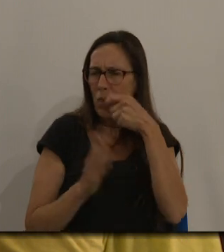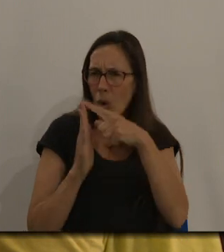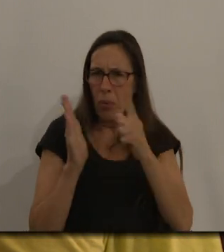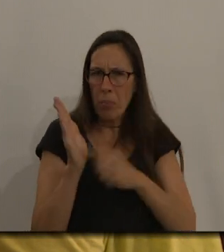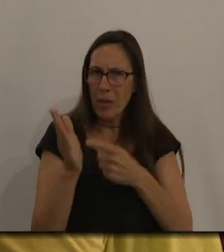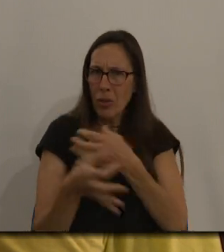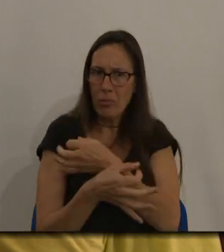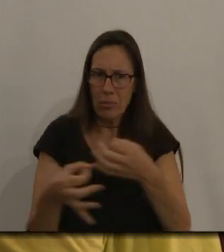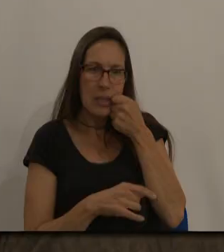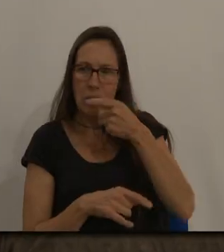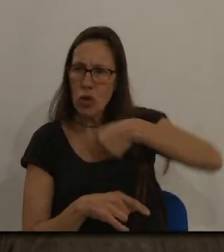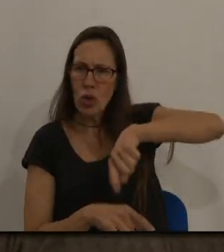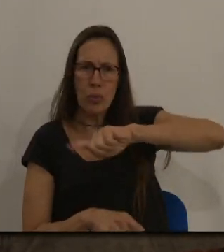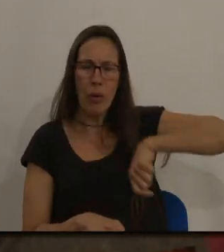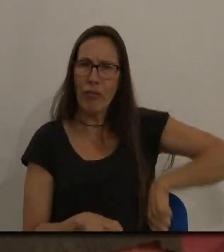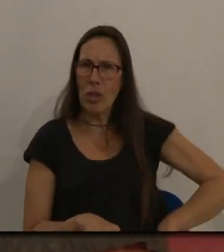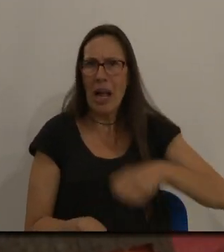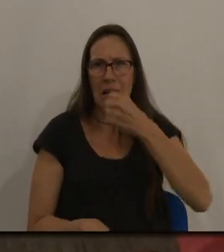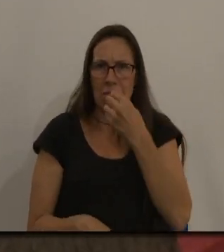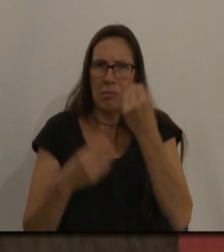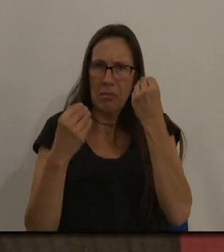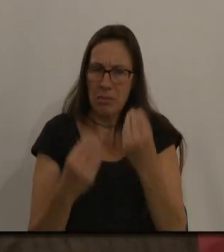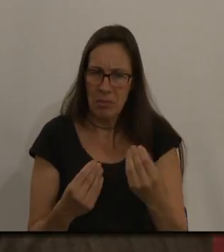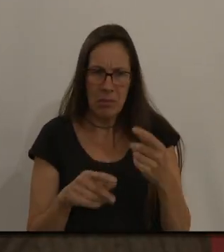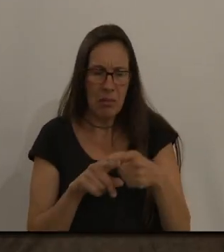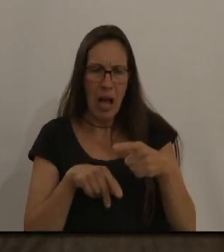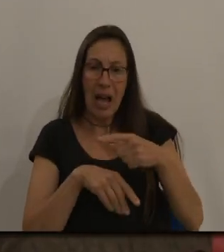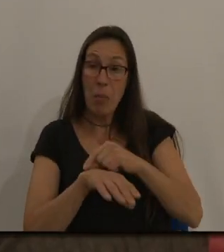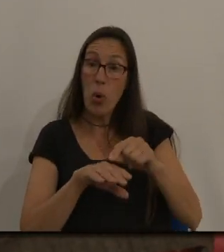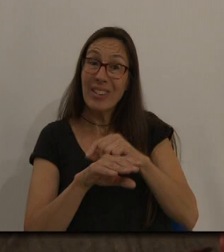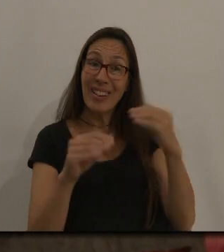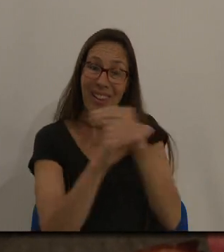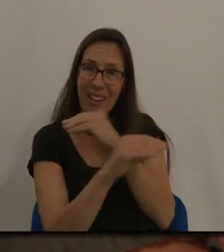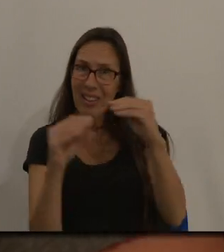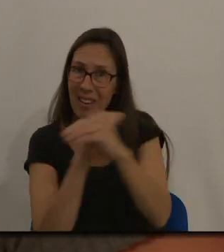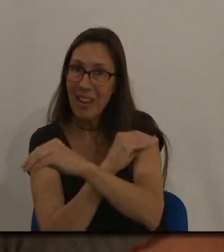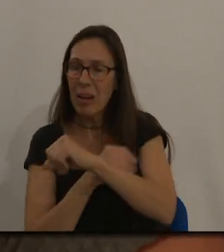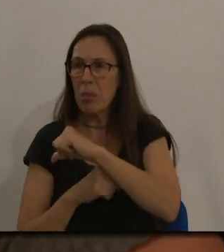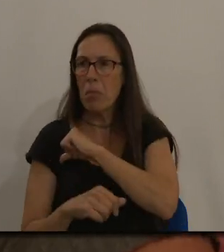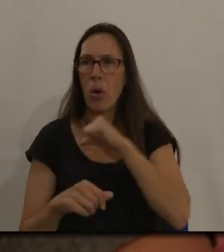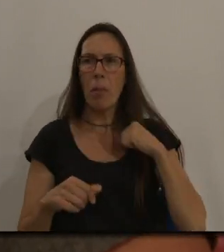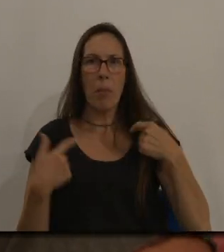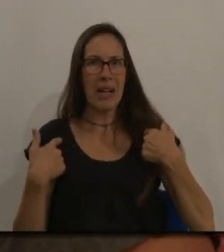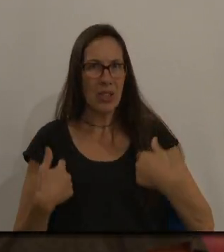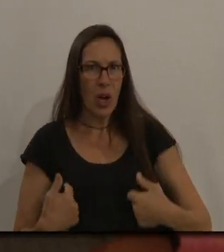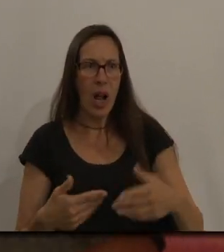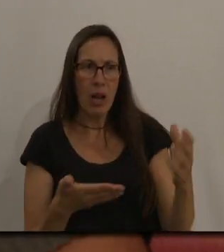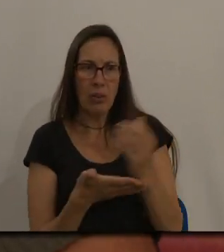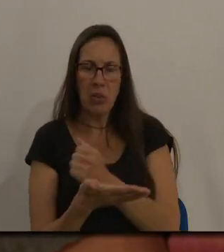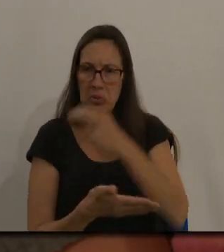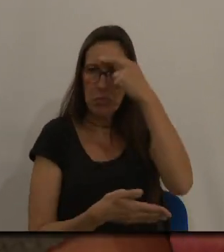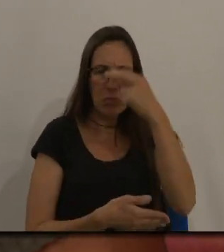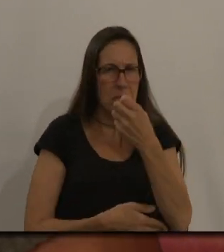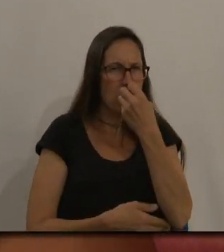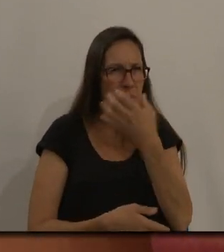Sembla ser que vostè no confia en nosaltres. Malgrat totes les discrepàncies polítiques que hi hagi, ens sembla que a nivell personal tothom sempre ha estat a l'altura